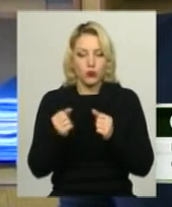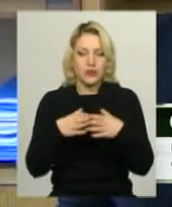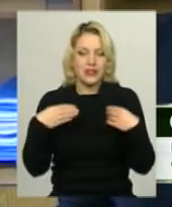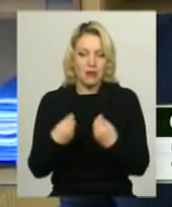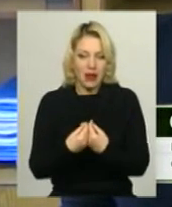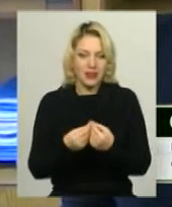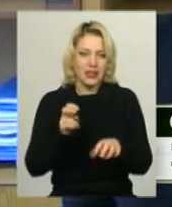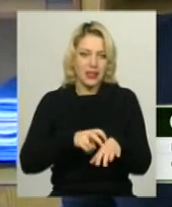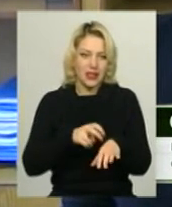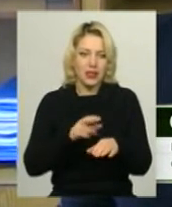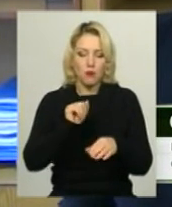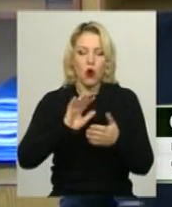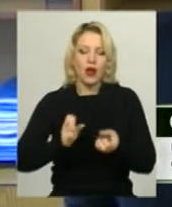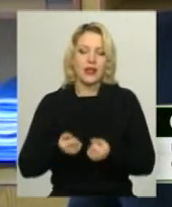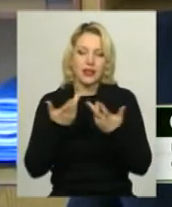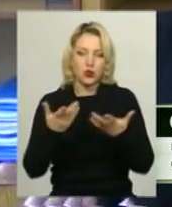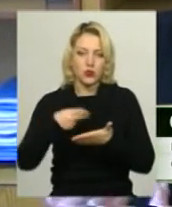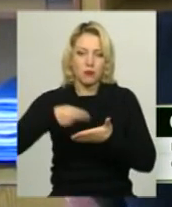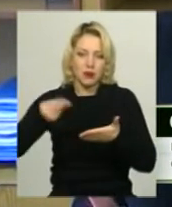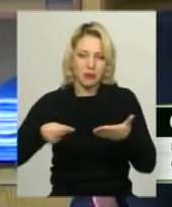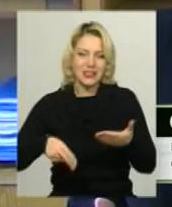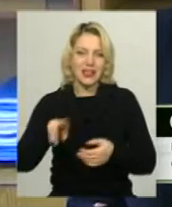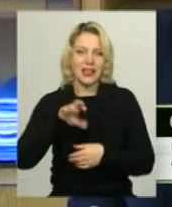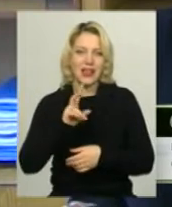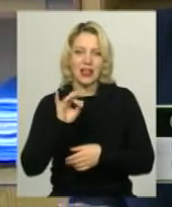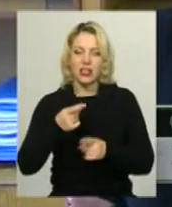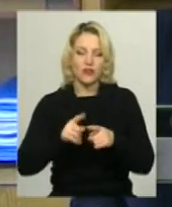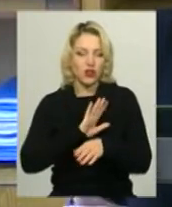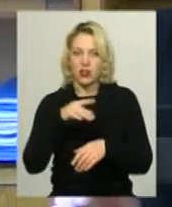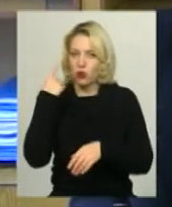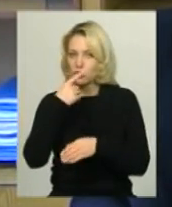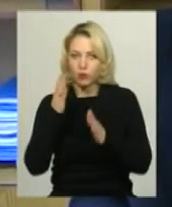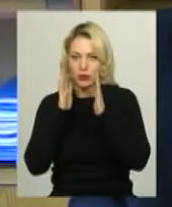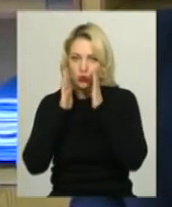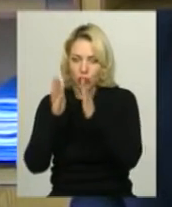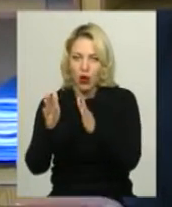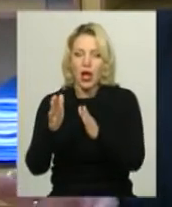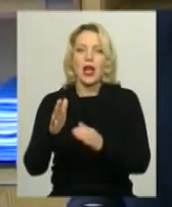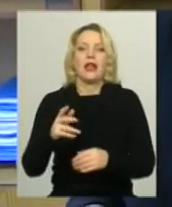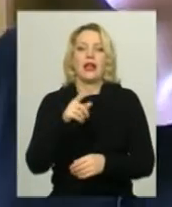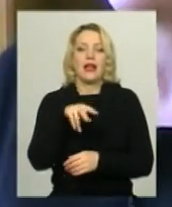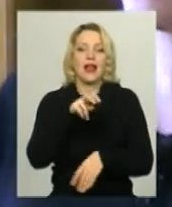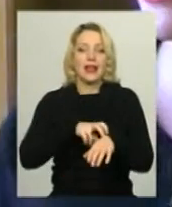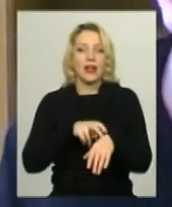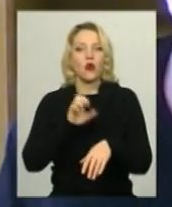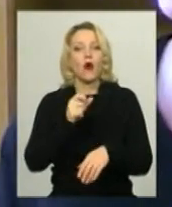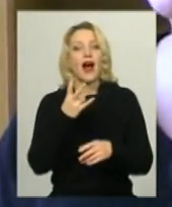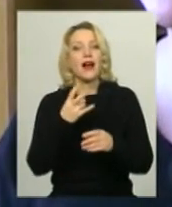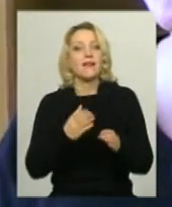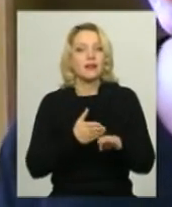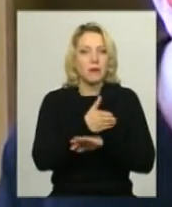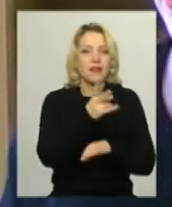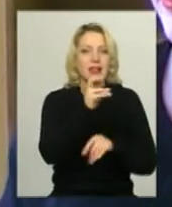по кількості підписаних декларацій, вони йдуть не особисто лікарю, вони йдуть безпосередньо на заклад, в якому працює лікар. Ті кошти, які